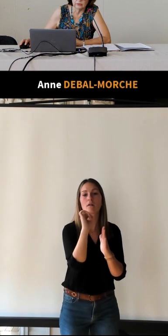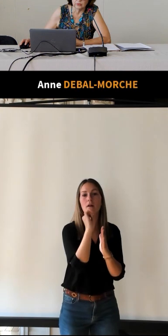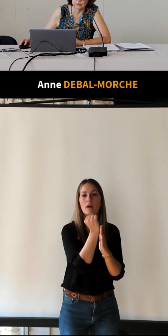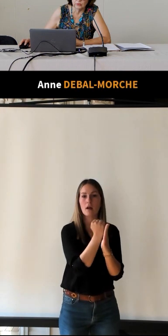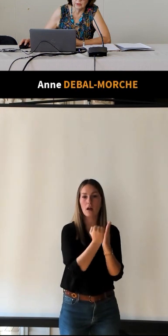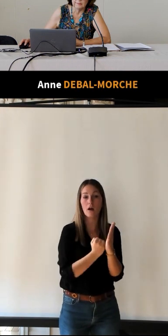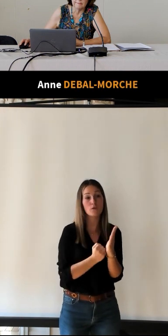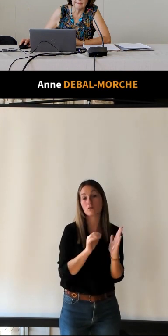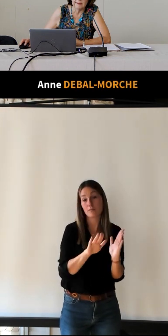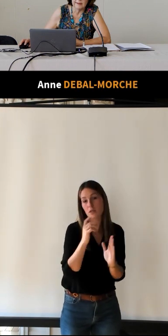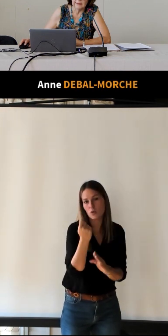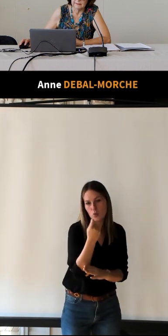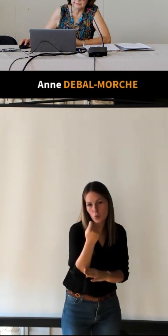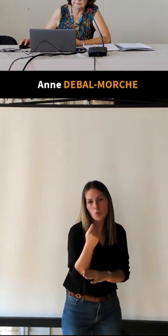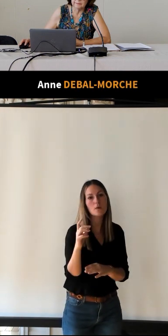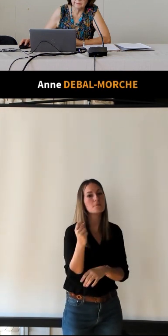de tour